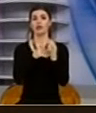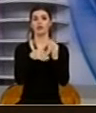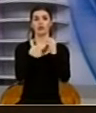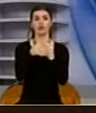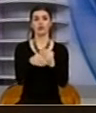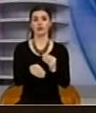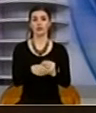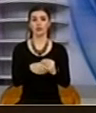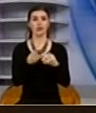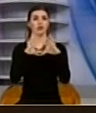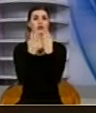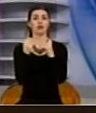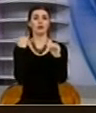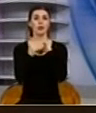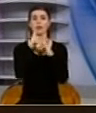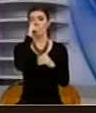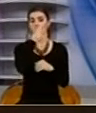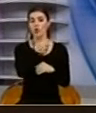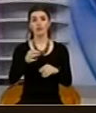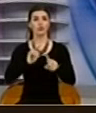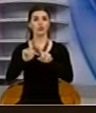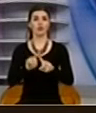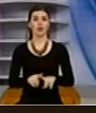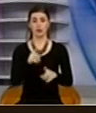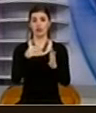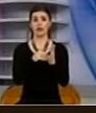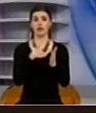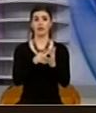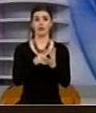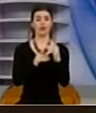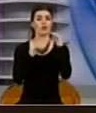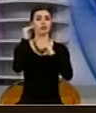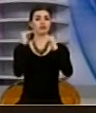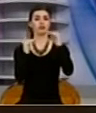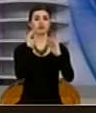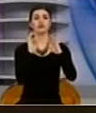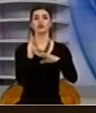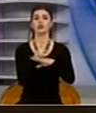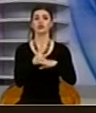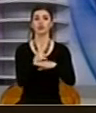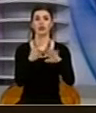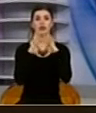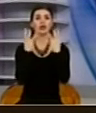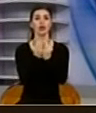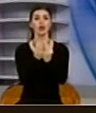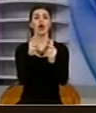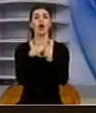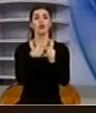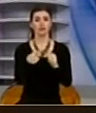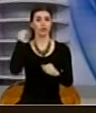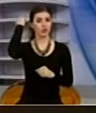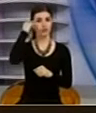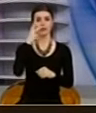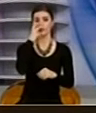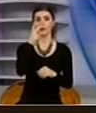dhe gjithë përfshirit komunave të tjera, në mënyrë që të kryot një balans në nivel vendorë për faktën që qytetarët e Kosovës për balen me